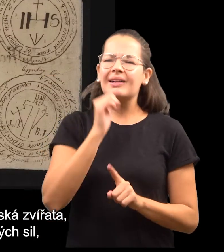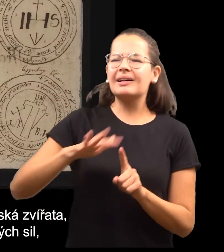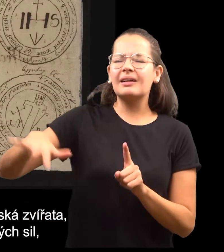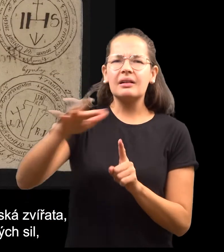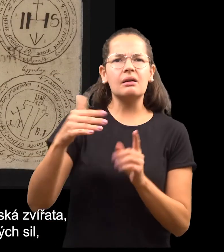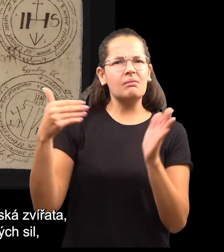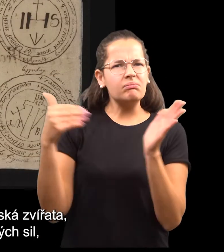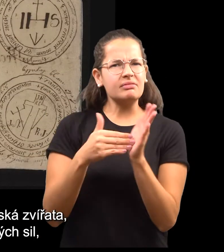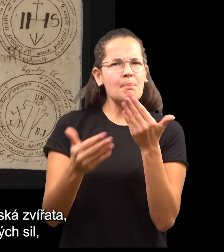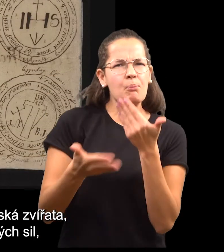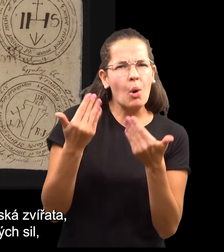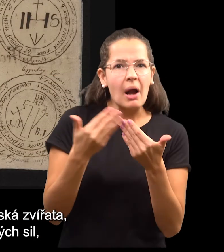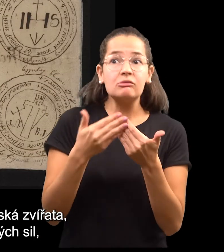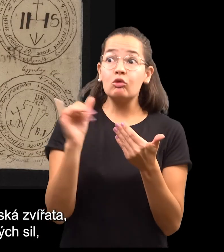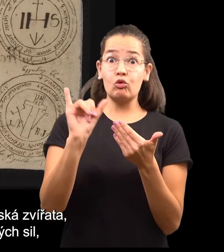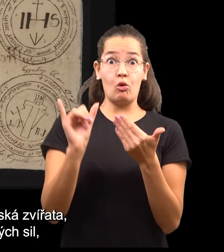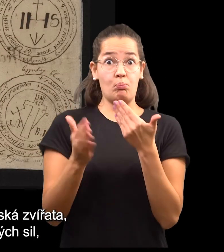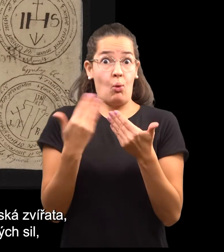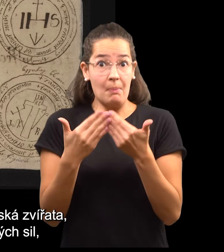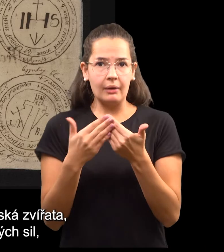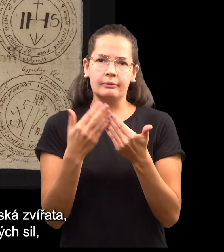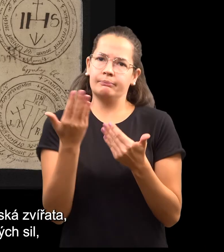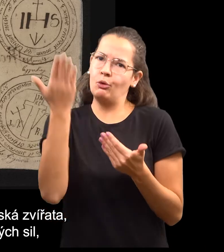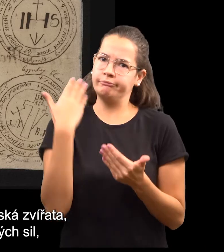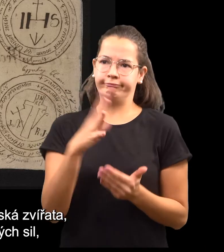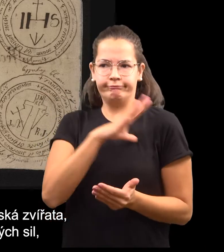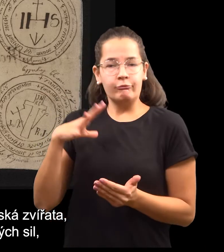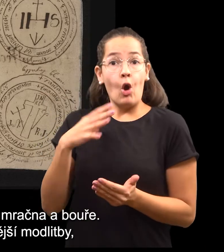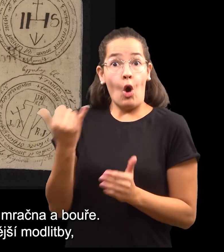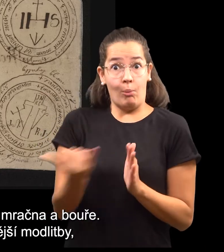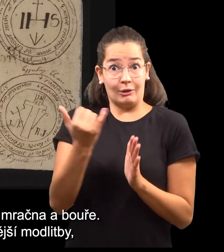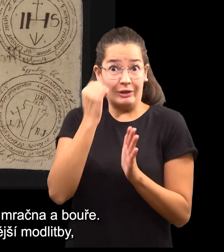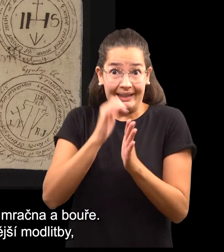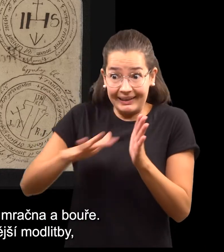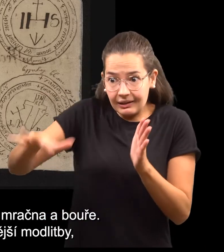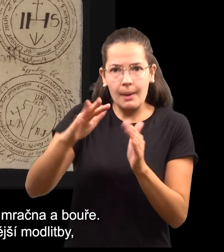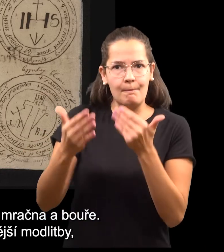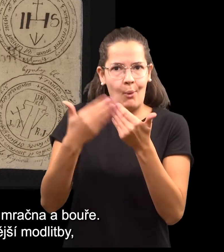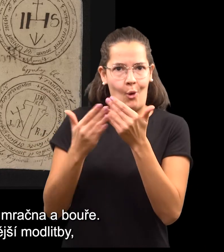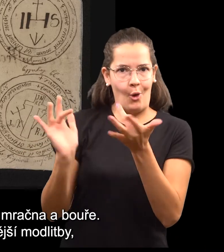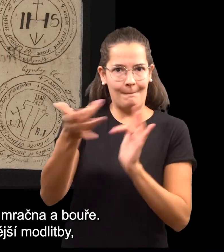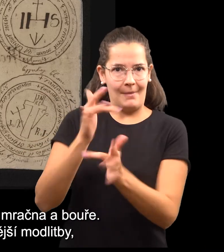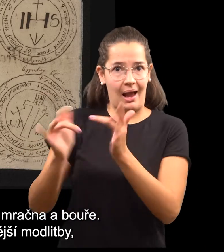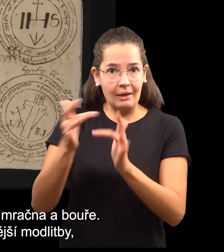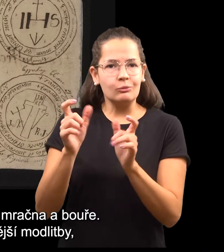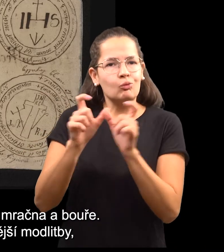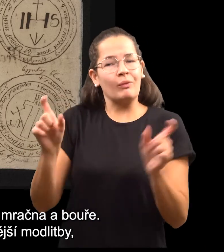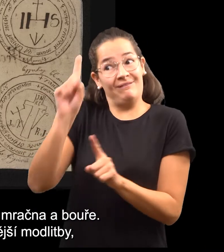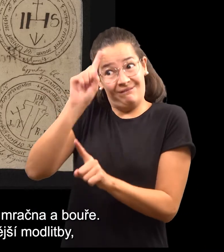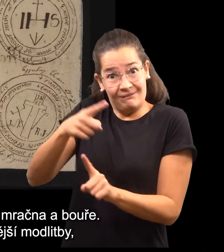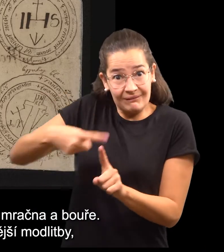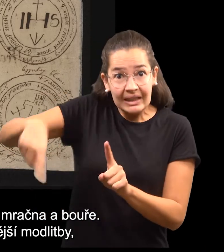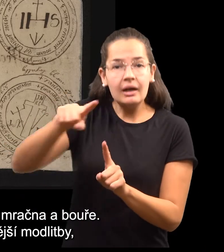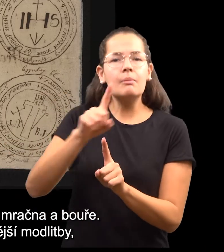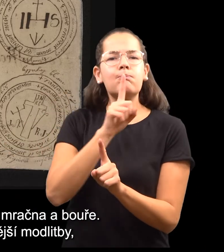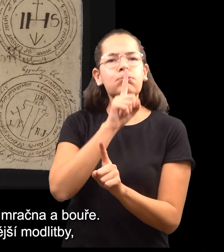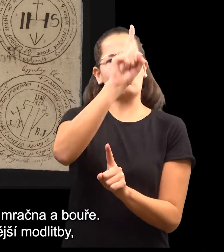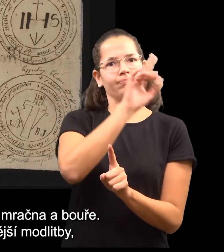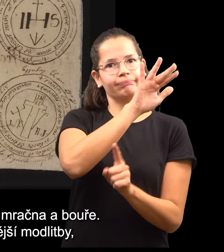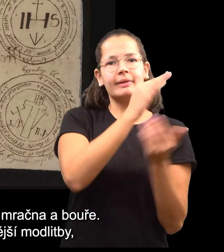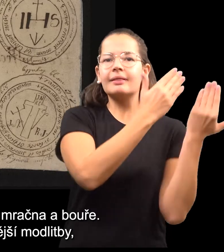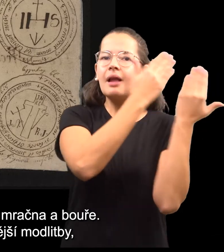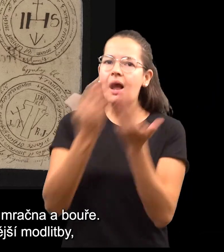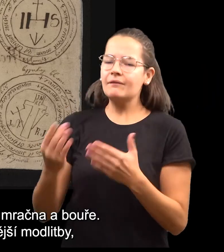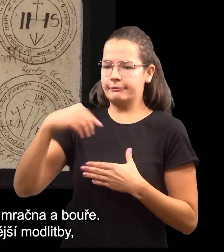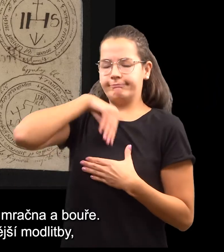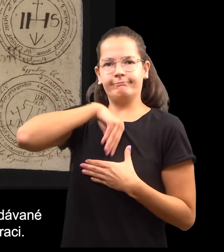hospodářská zvířata, pomoci od uhranutí, zlých sil anebo dokonce dovedou zahnat mračna a bouře. Používaly se k